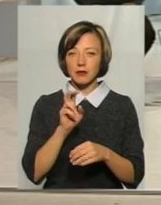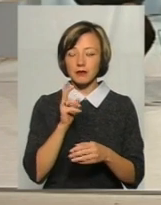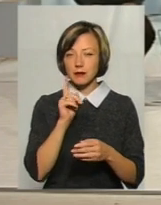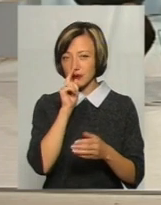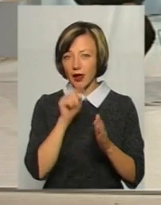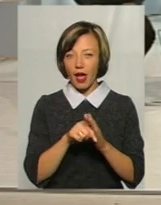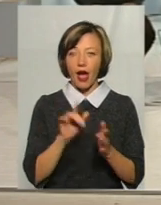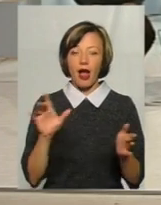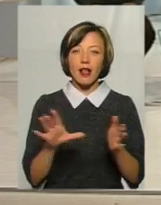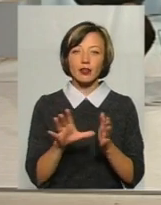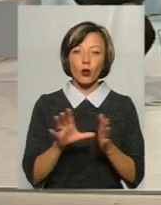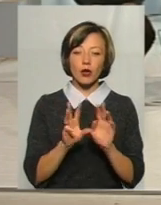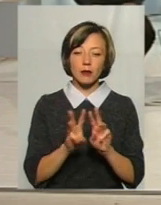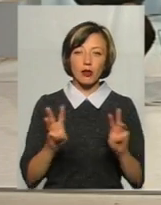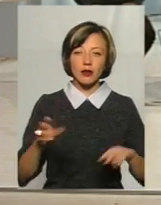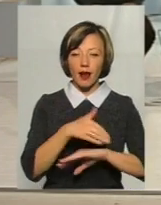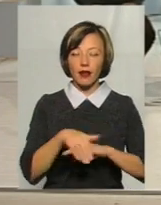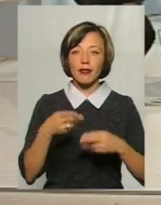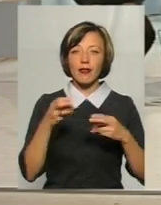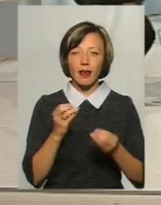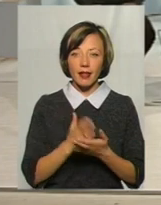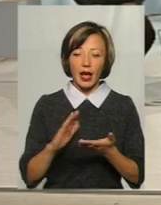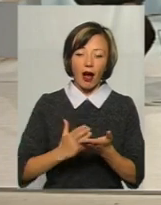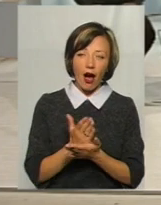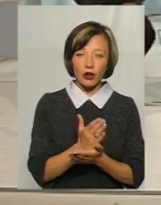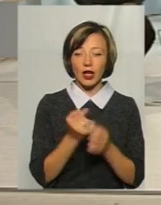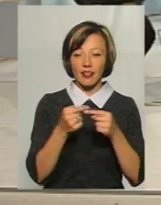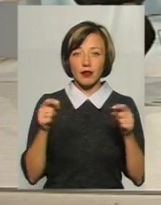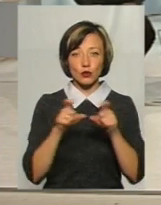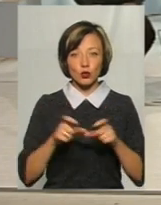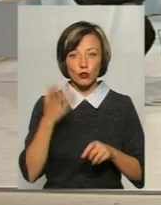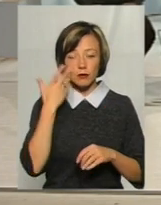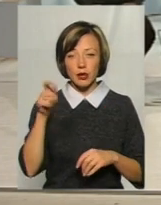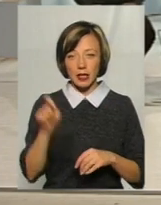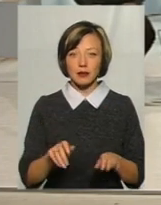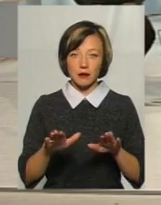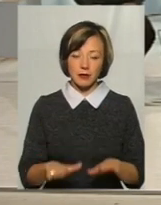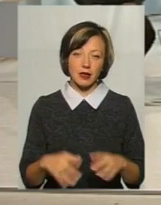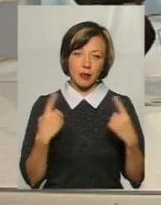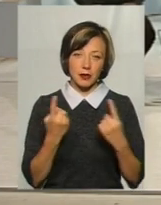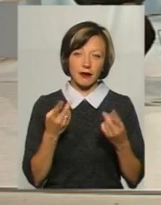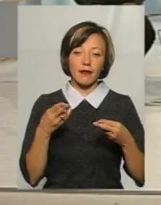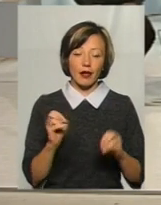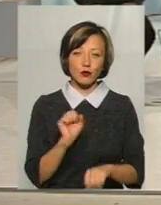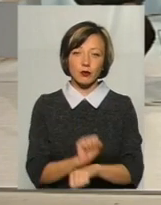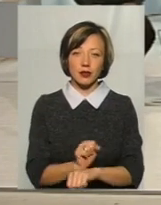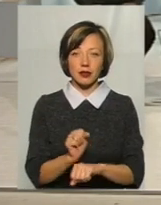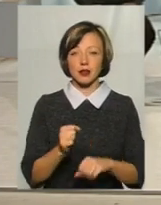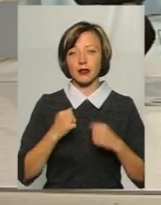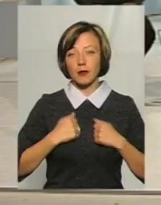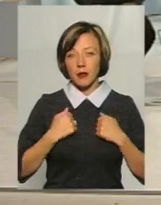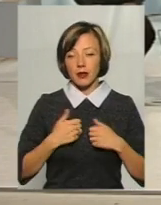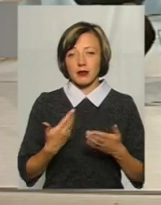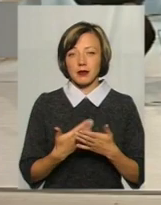де те є, мати карту, мати інфраструктуру, і приїхавши на місце, елементарно мати, де зупинитися, прийняти